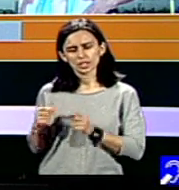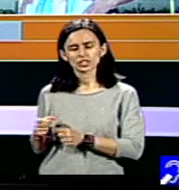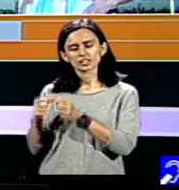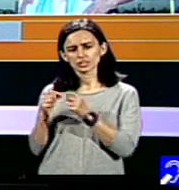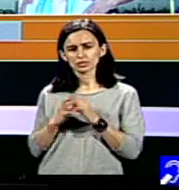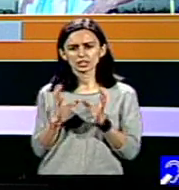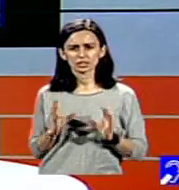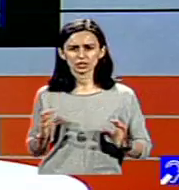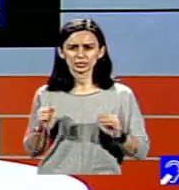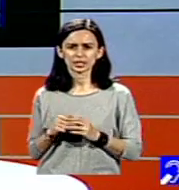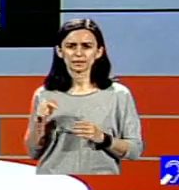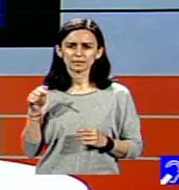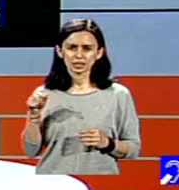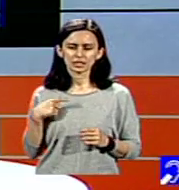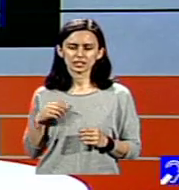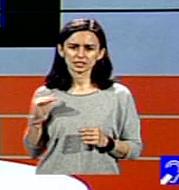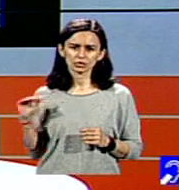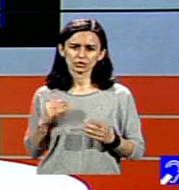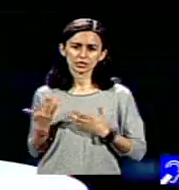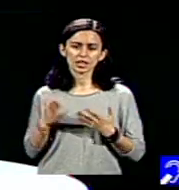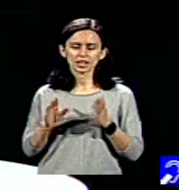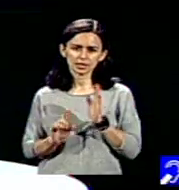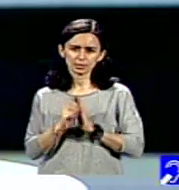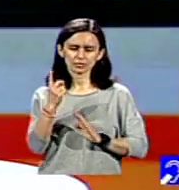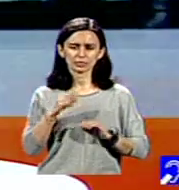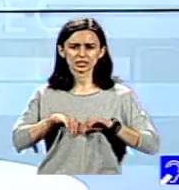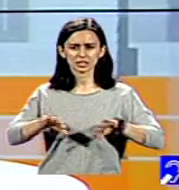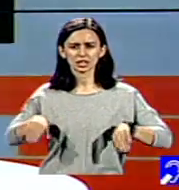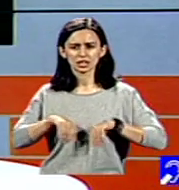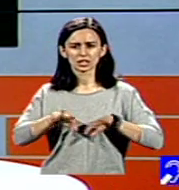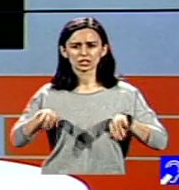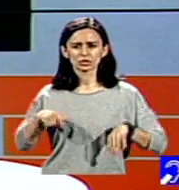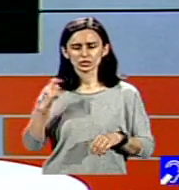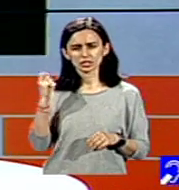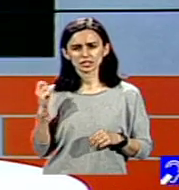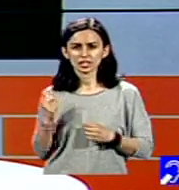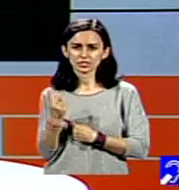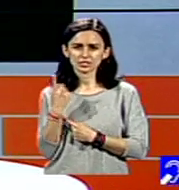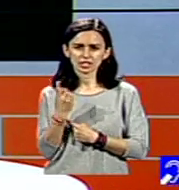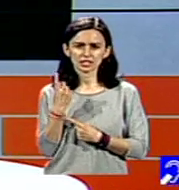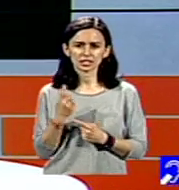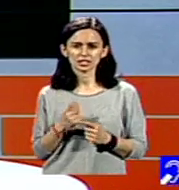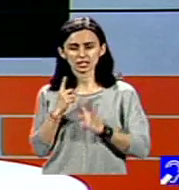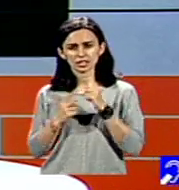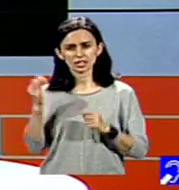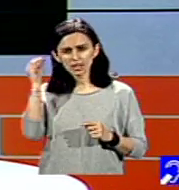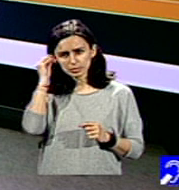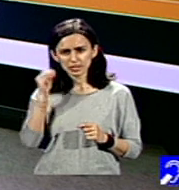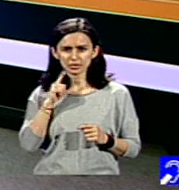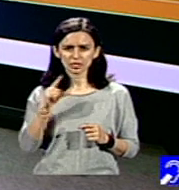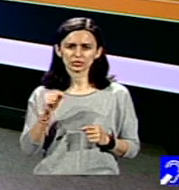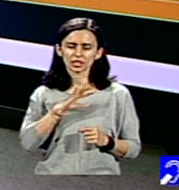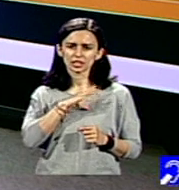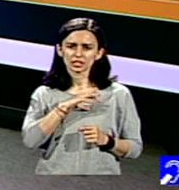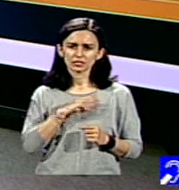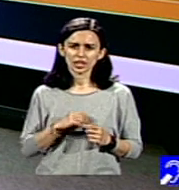un copil care obține performanță în not, atât în țară cât și peste hotare, nu să ne amintim doar de deplasările voastre în Franța și de rezultatele pe care